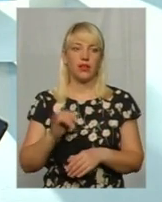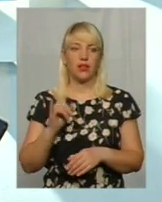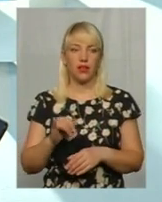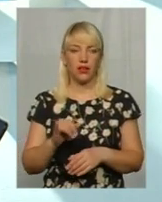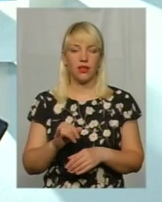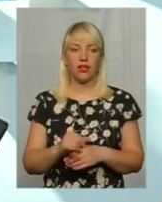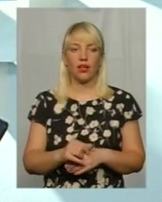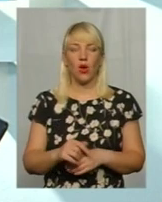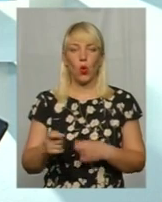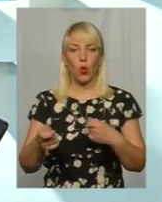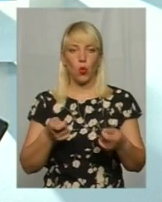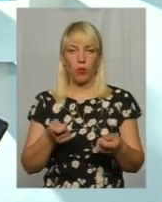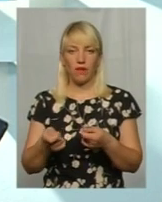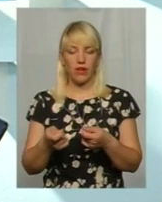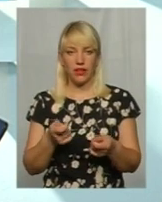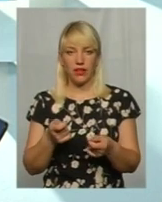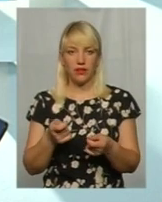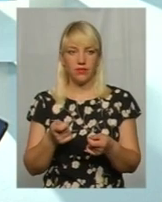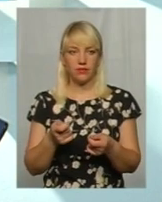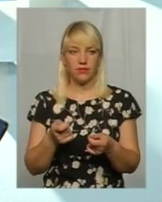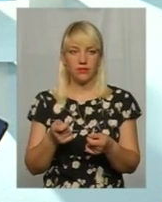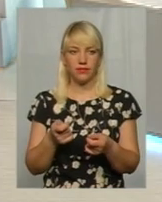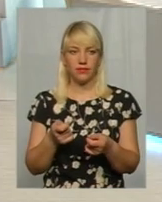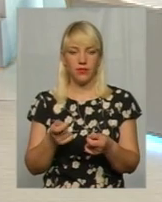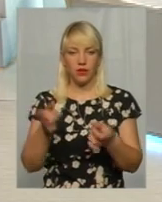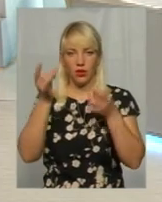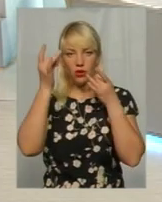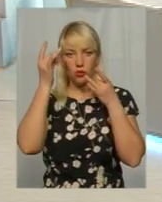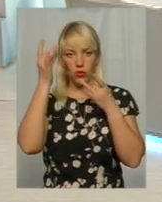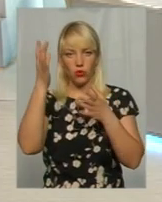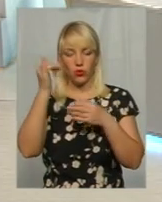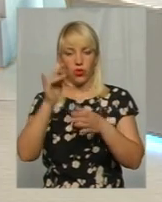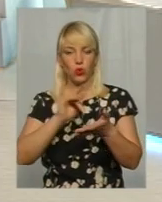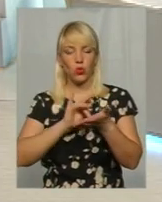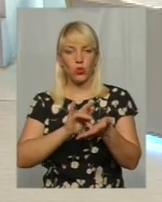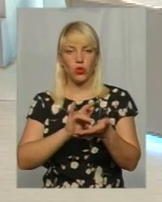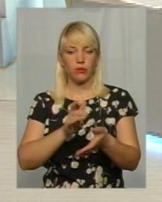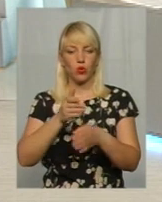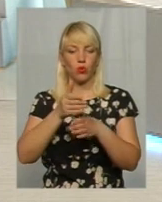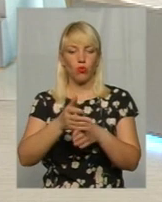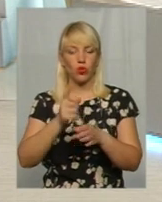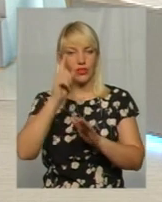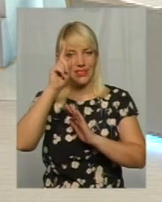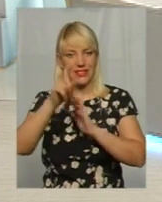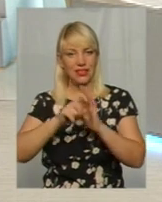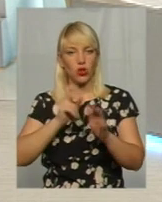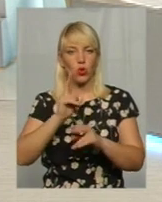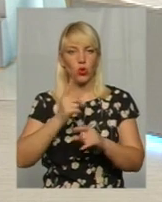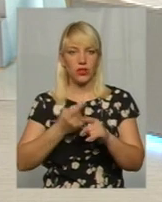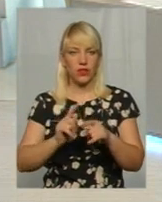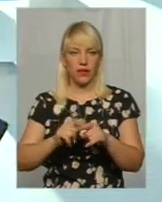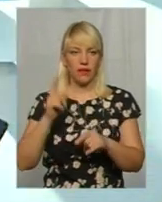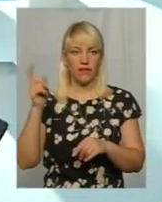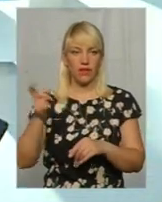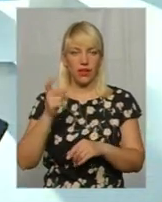Відповідно, управління культури і туризму допоможе з'ясувати, хто все ж таки цей власник, випадку,